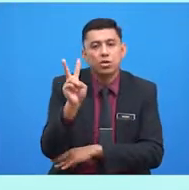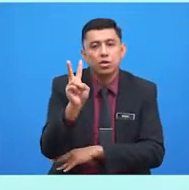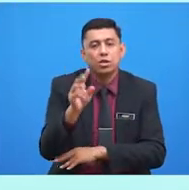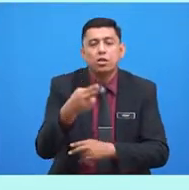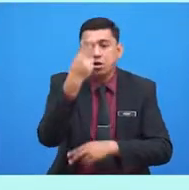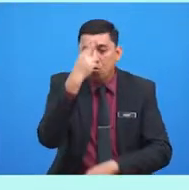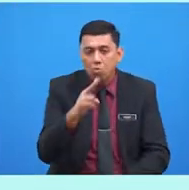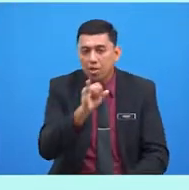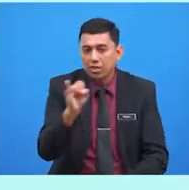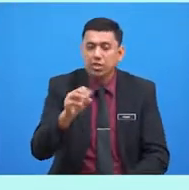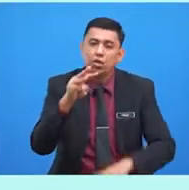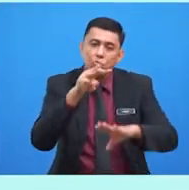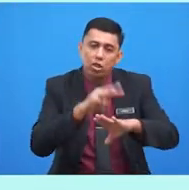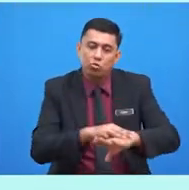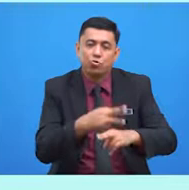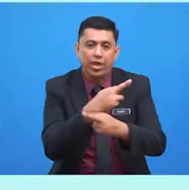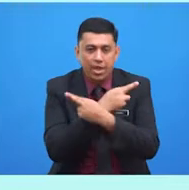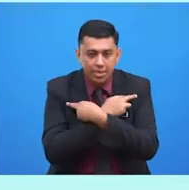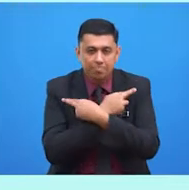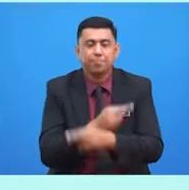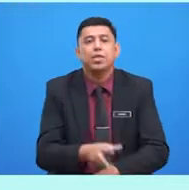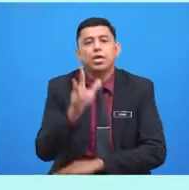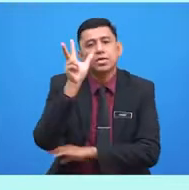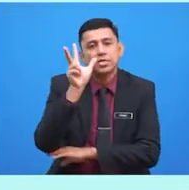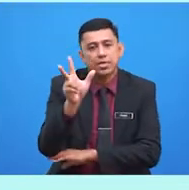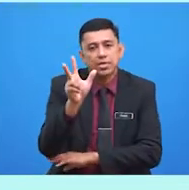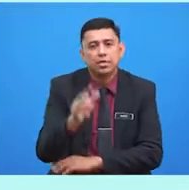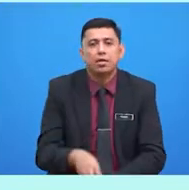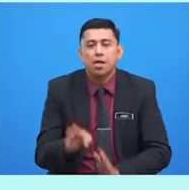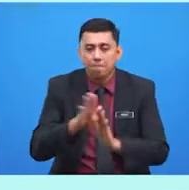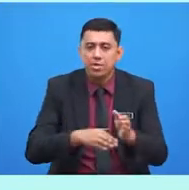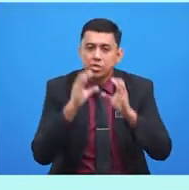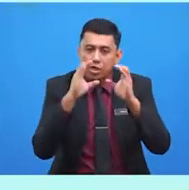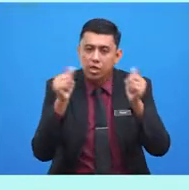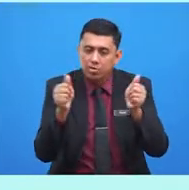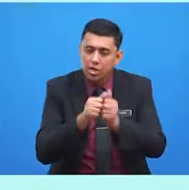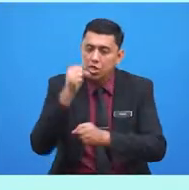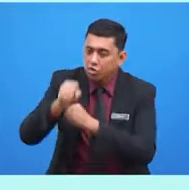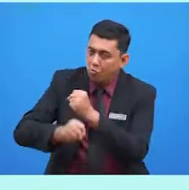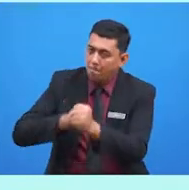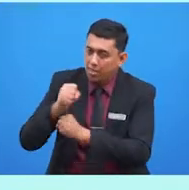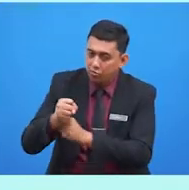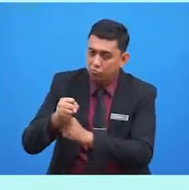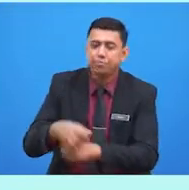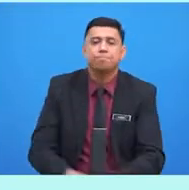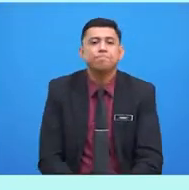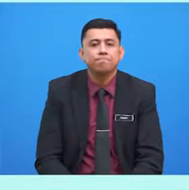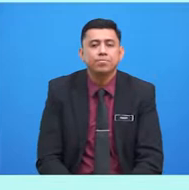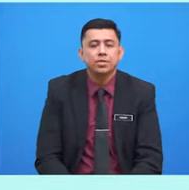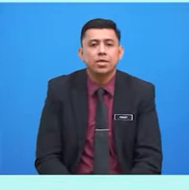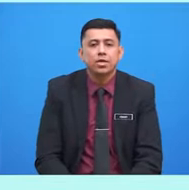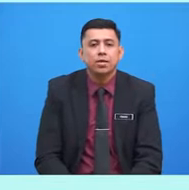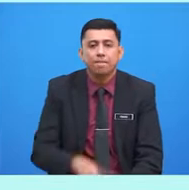hormati waktu rehat. Ketiga, bercakap dengan sopan santun.